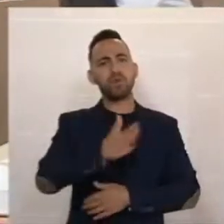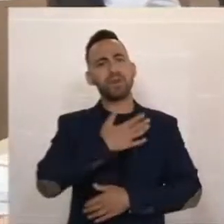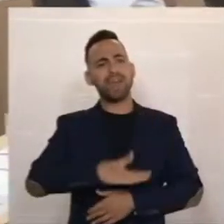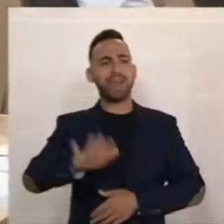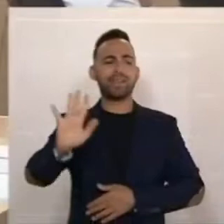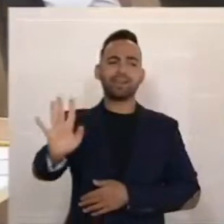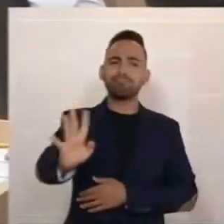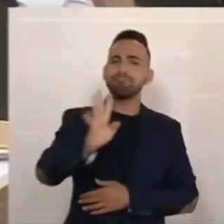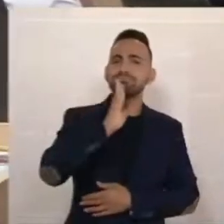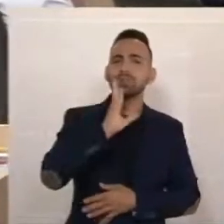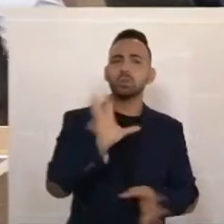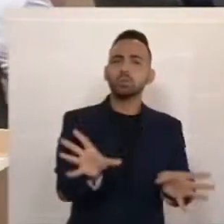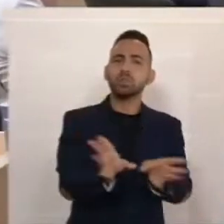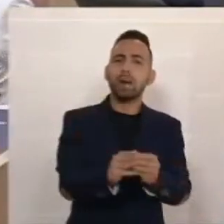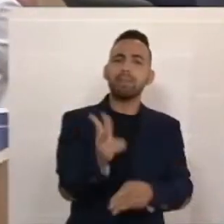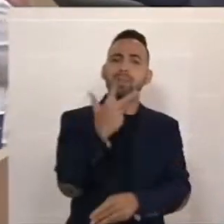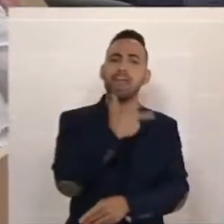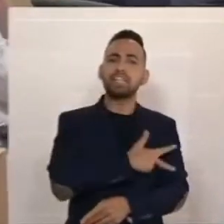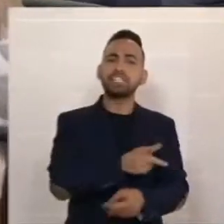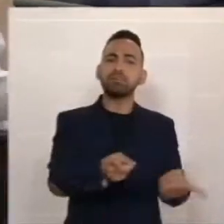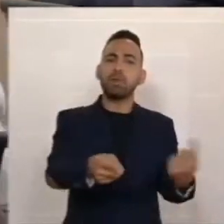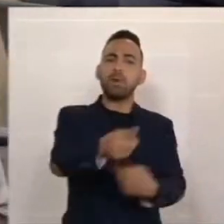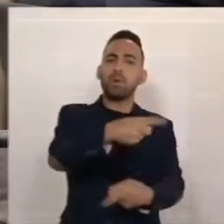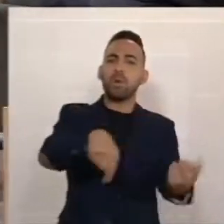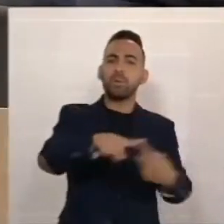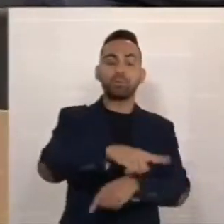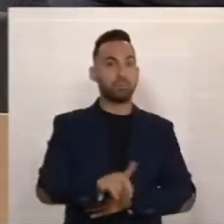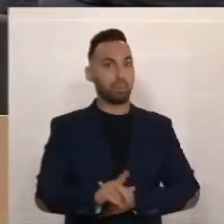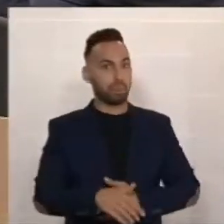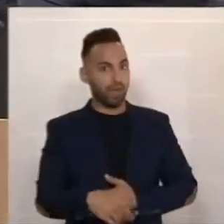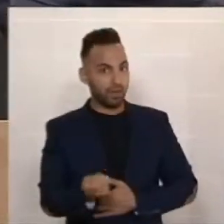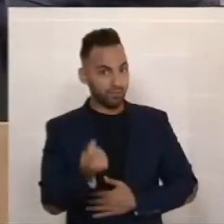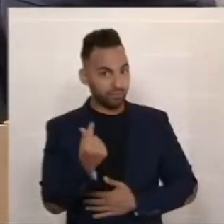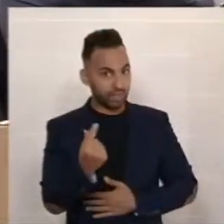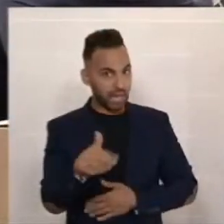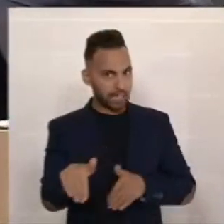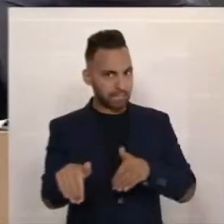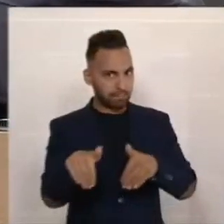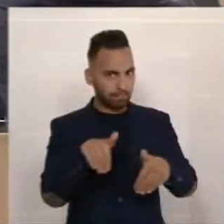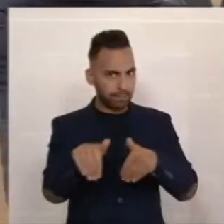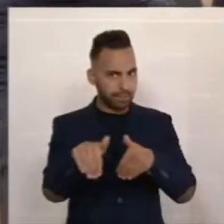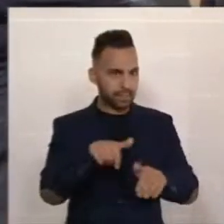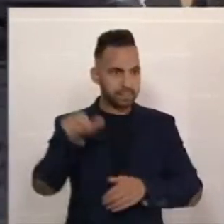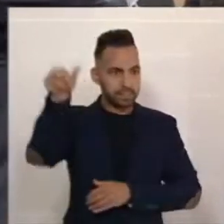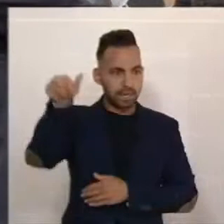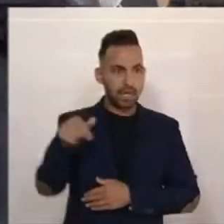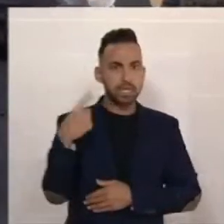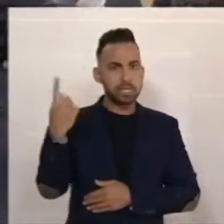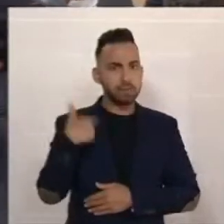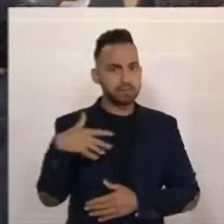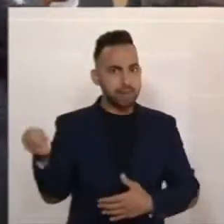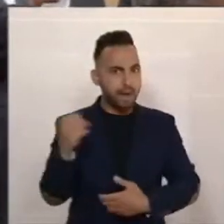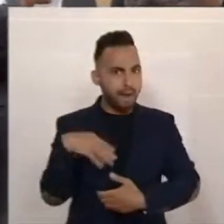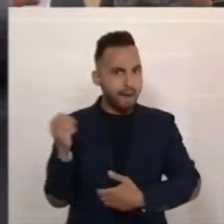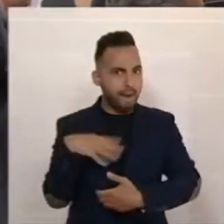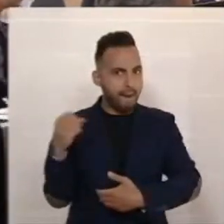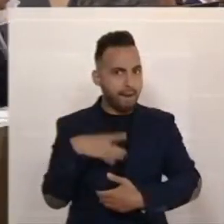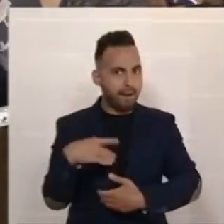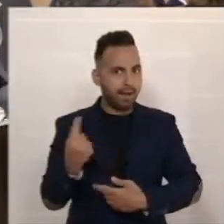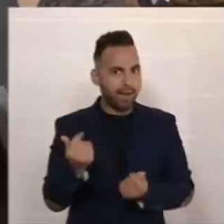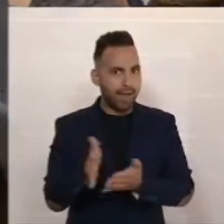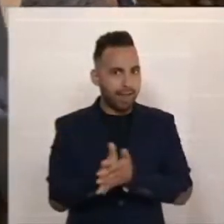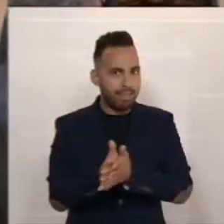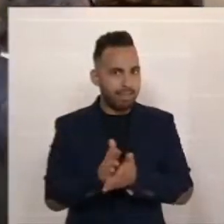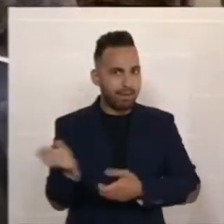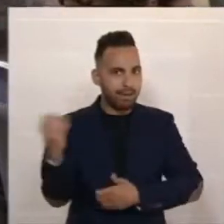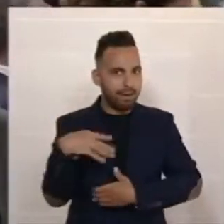pflegen, gemeinsam mit der SPÖ. Der Finanzminister macht sich ein Körperlgeld, der Finanzminister